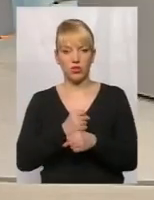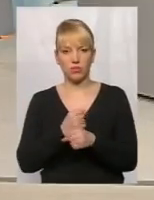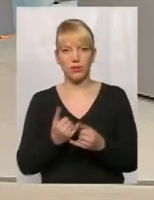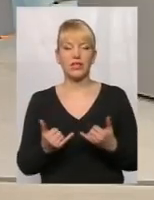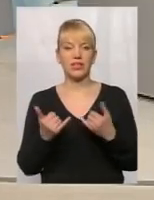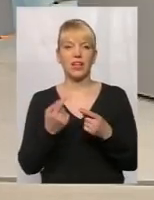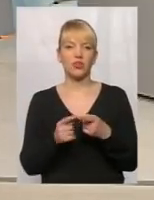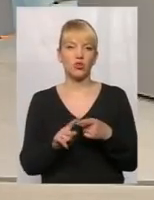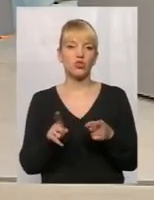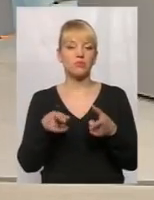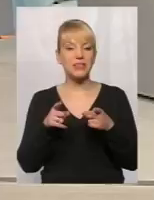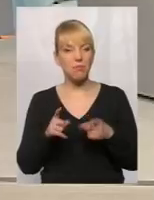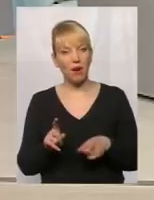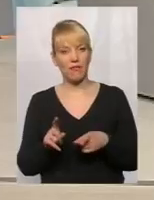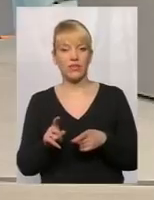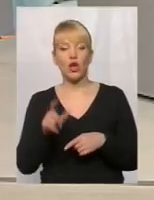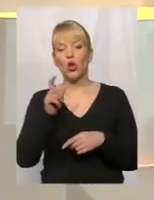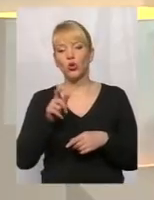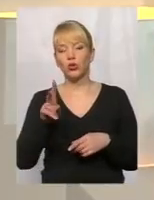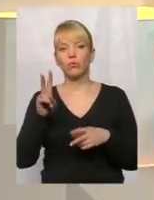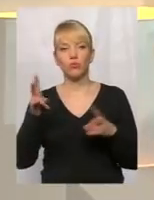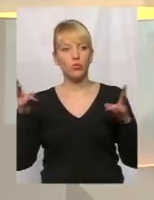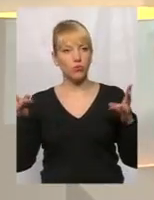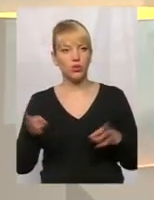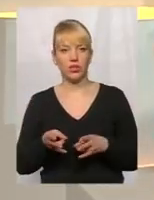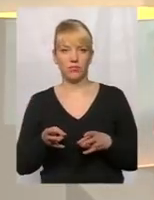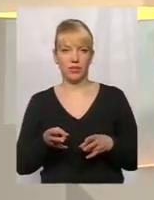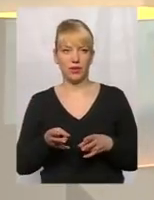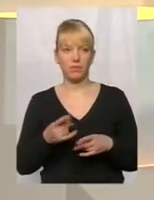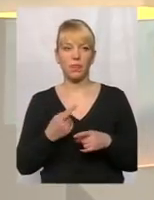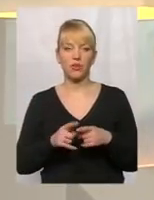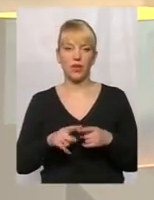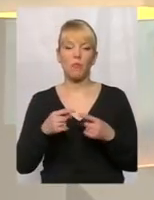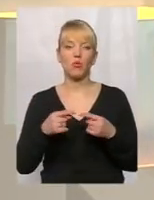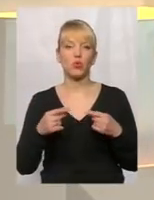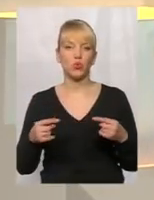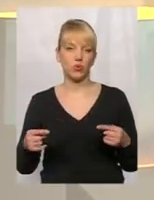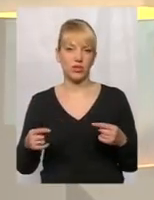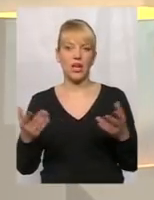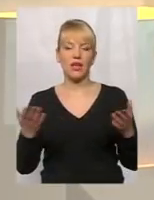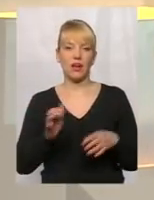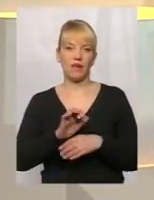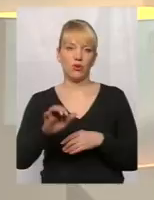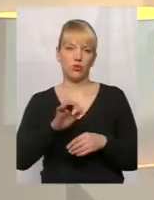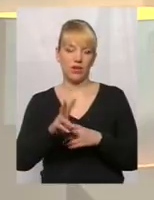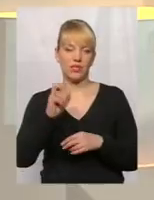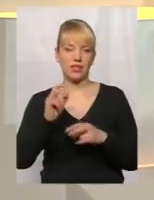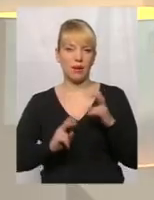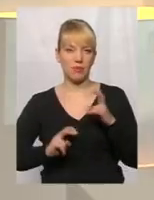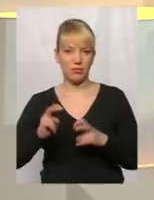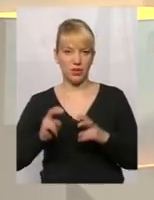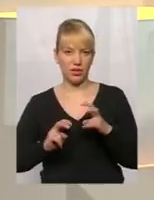аби, справді, людям, яким дуже потрібна та продукція, яка виготовляється на підприємстві,